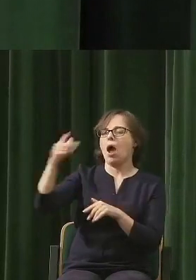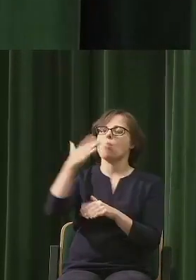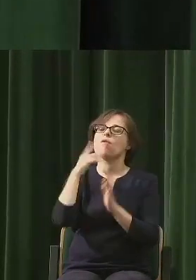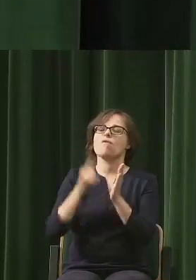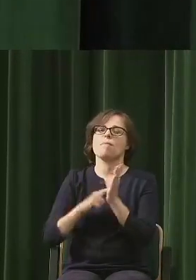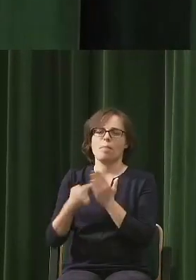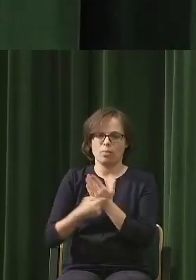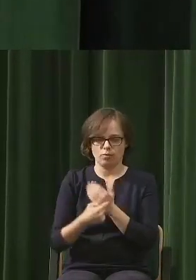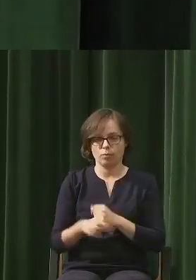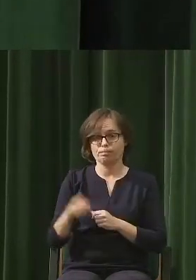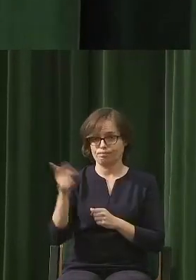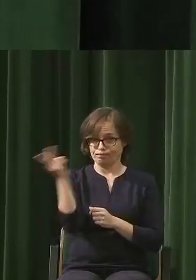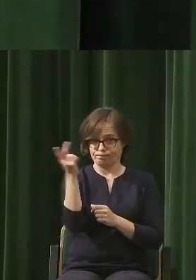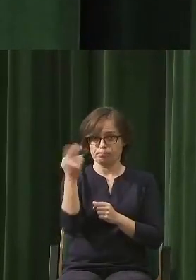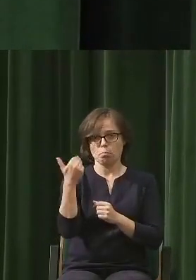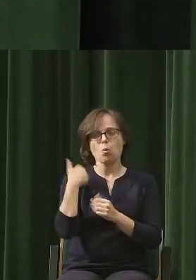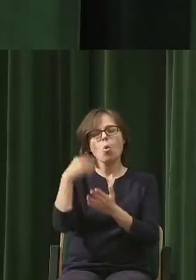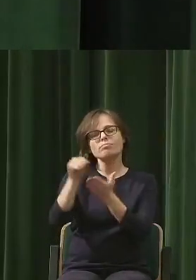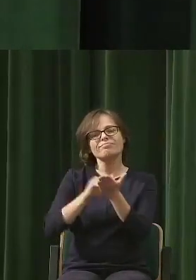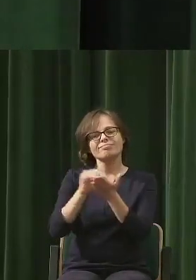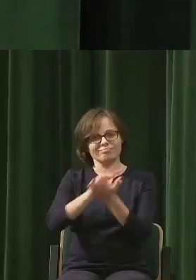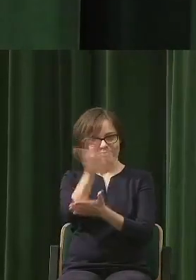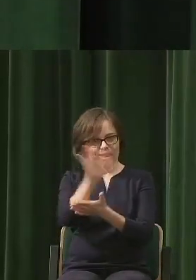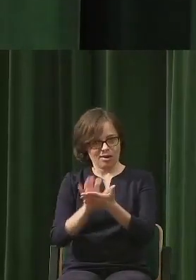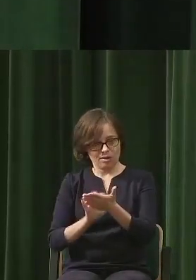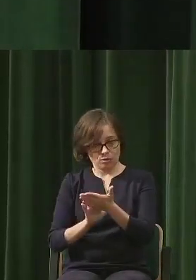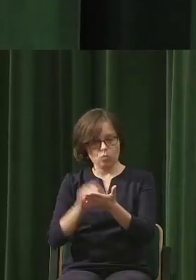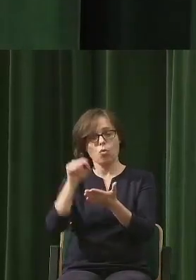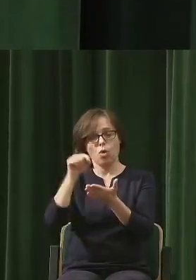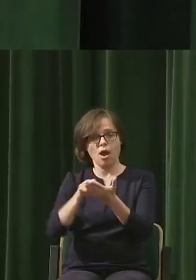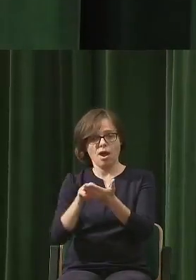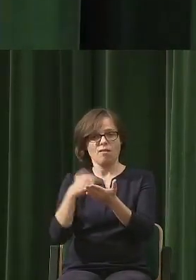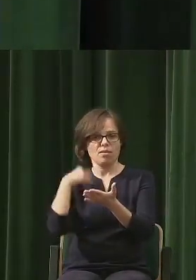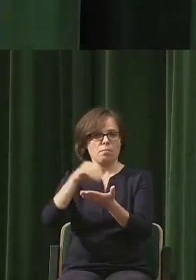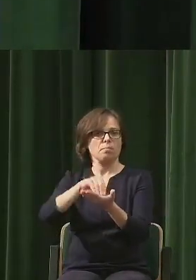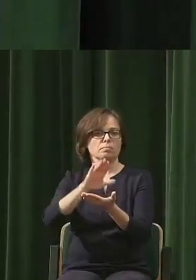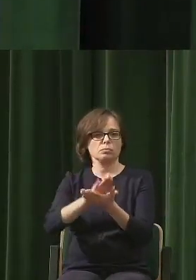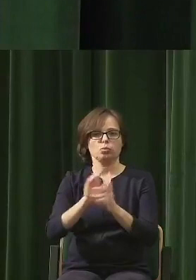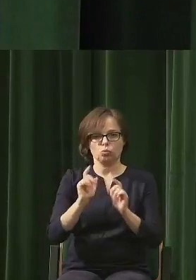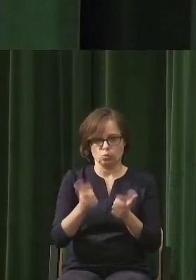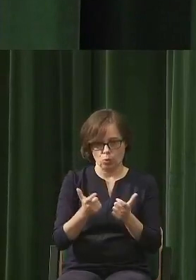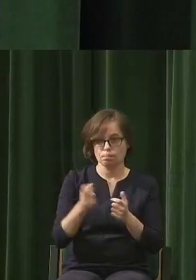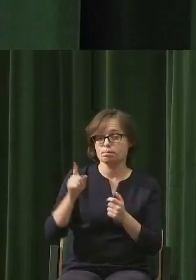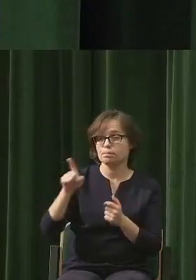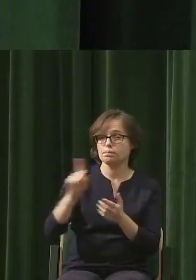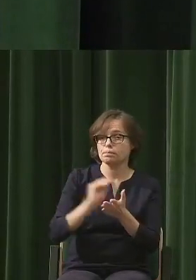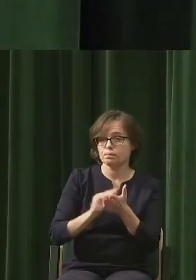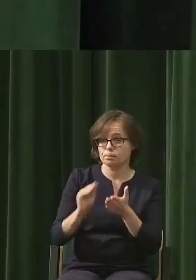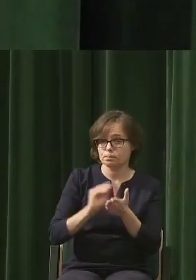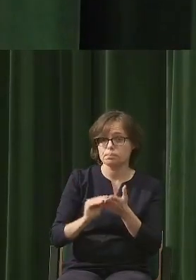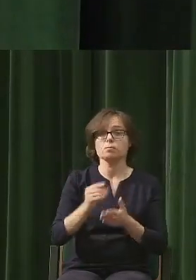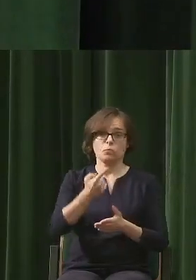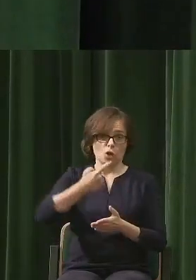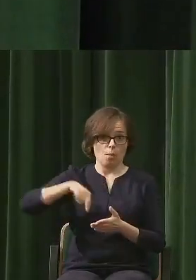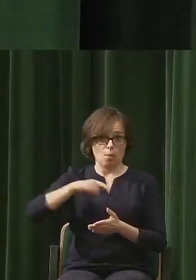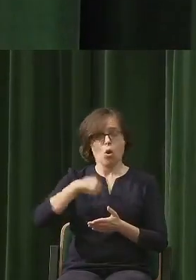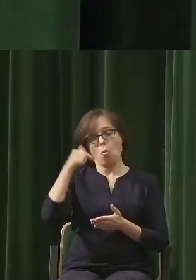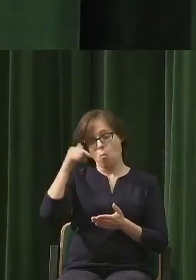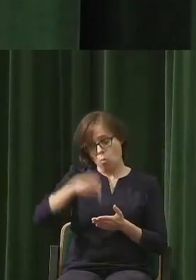opublikowali, stawiali tezę, że coś się, no musimy uznać, że